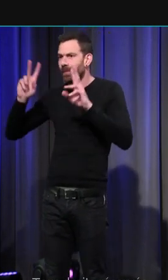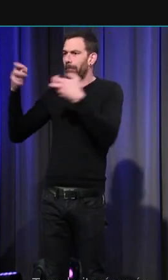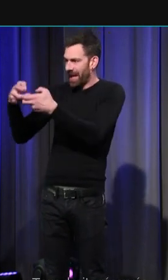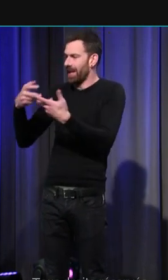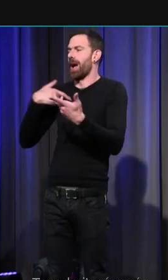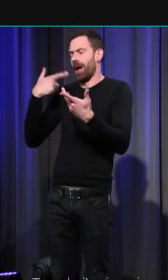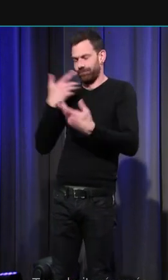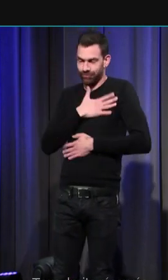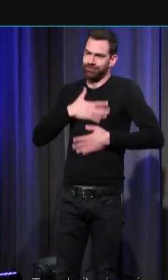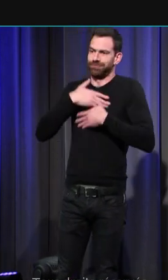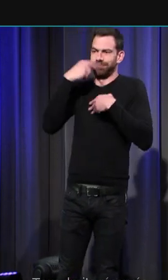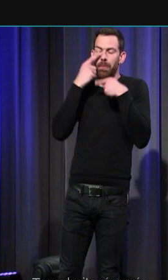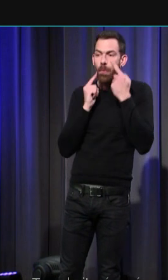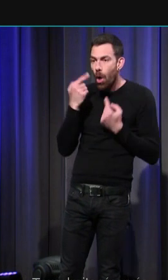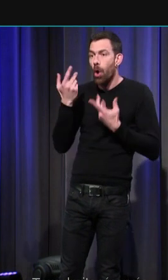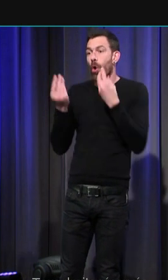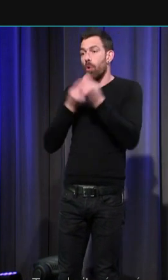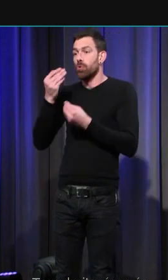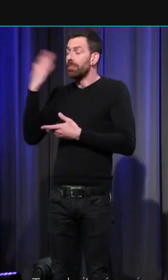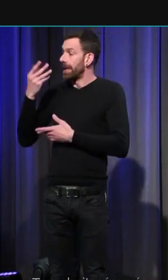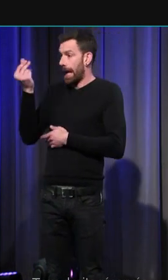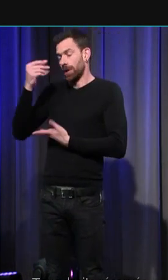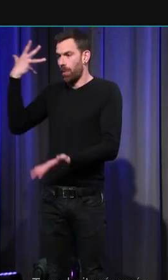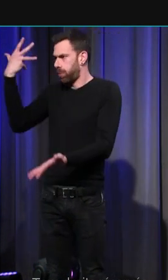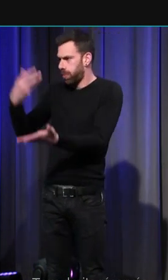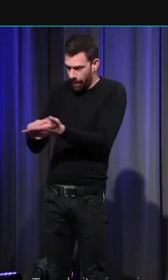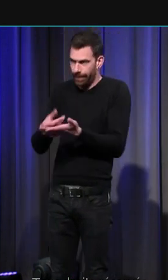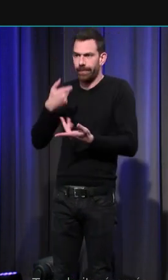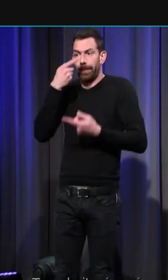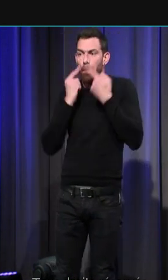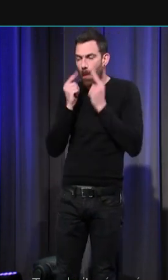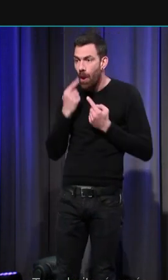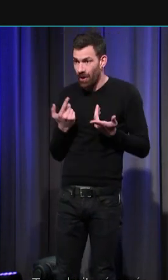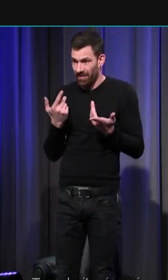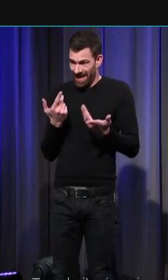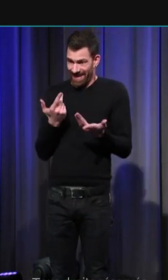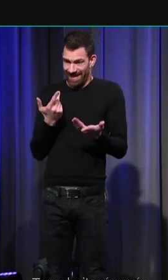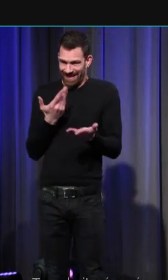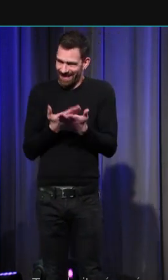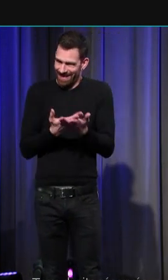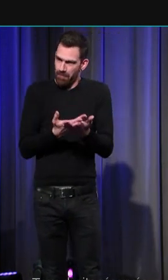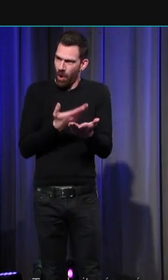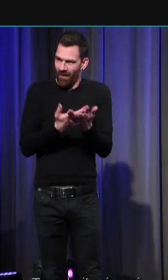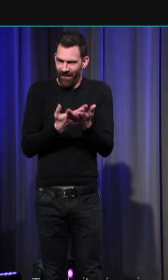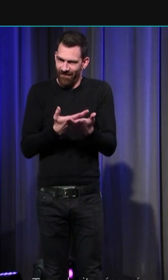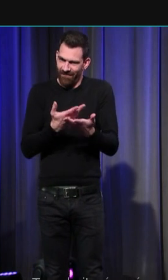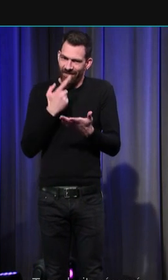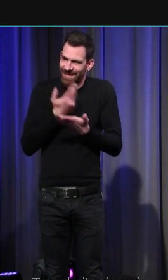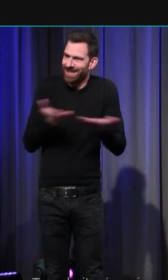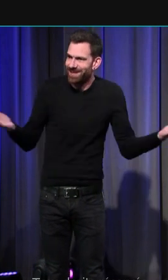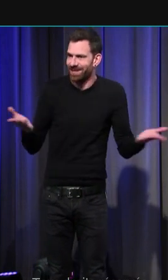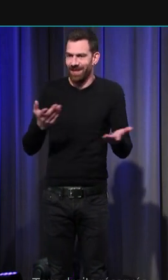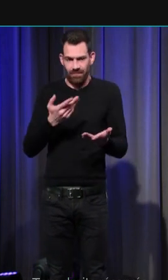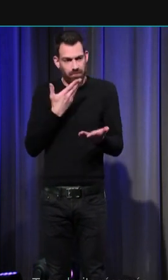ils pleurent car pour les contemporains les larmes sont une marque de sincérité et une preuve de l'amour que le prince